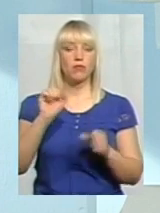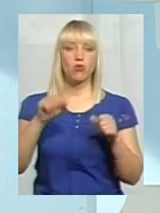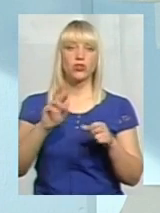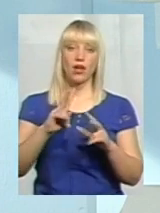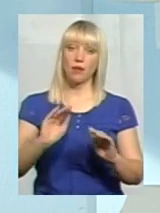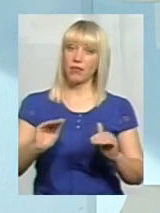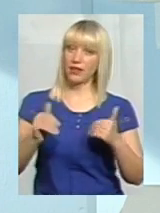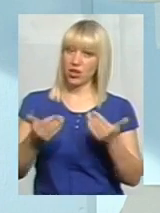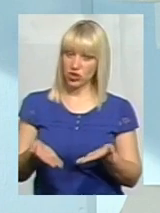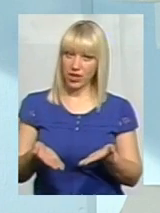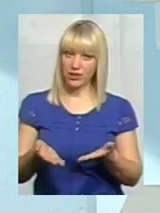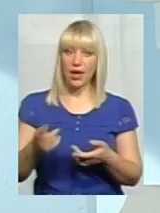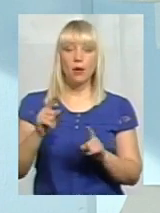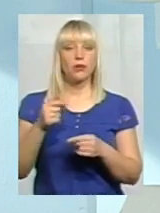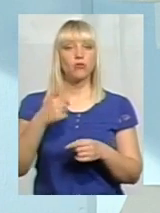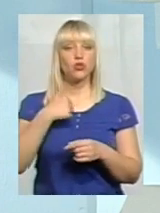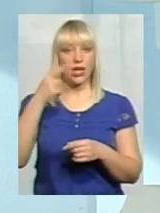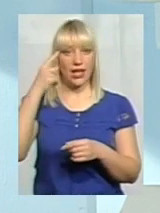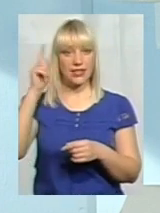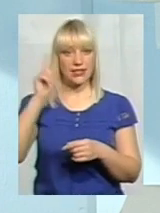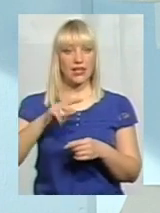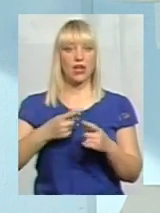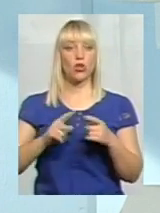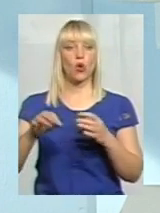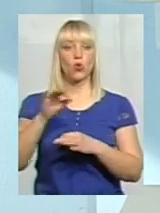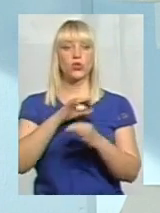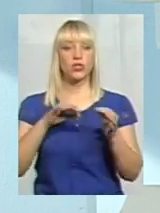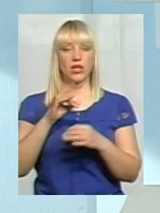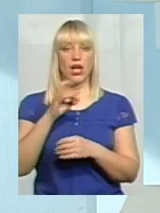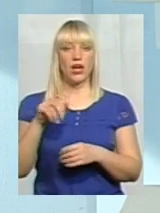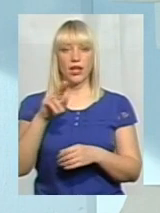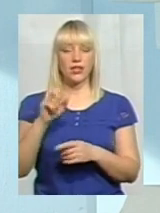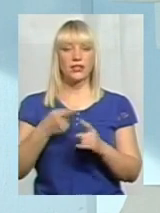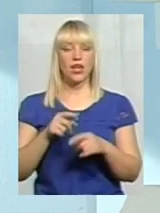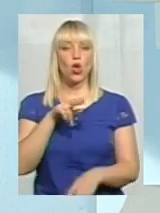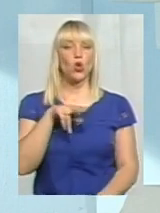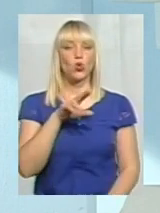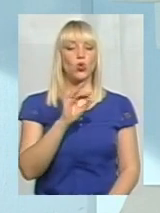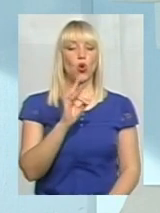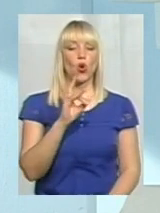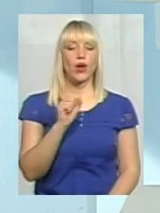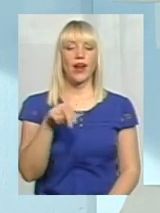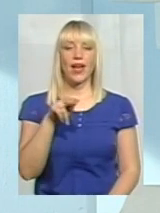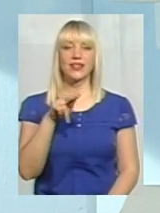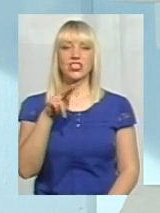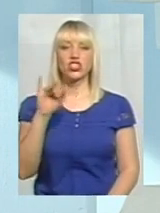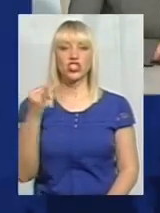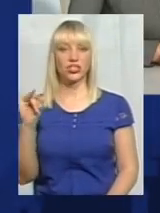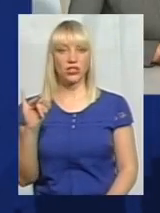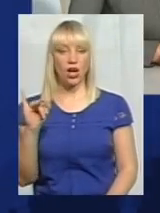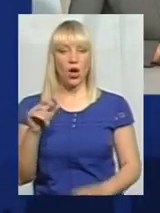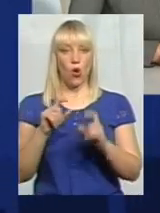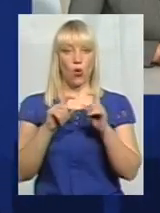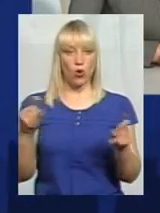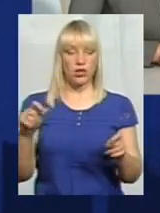пропозиція, тому що я знаю, ця консультативна рада, вона дорадший орган, а контролюючий орган. У нас